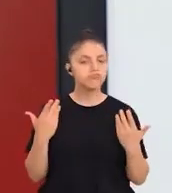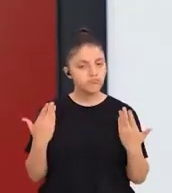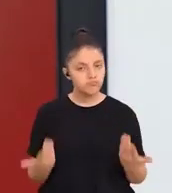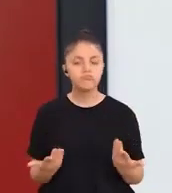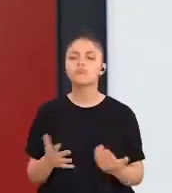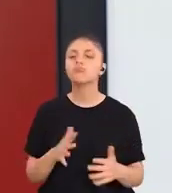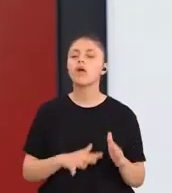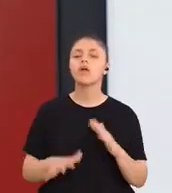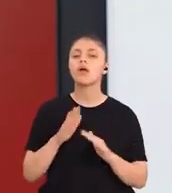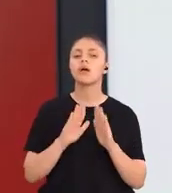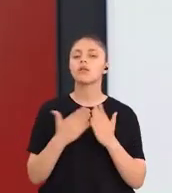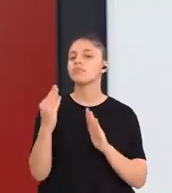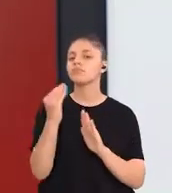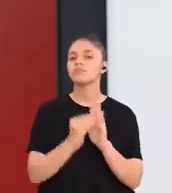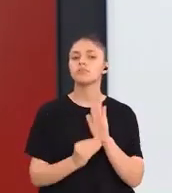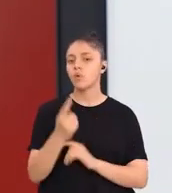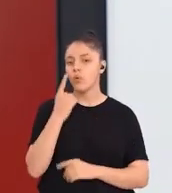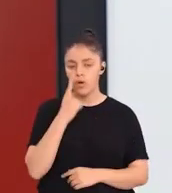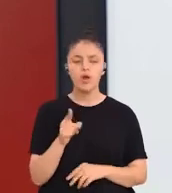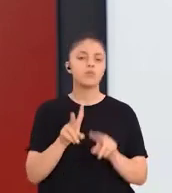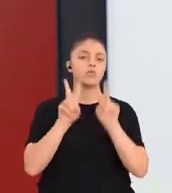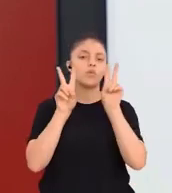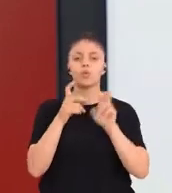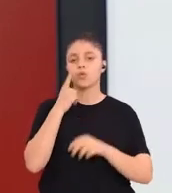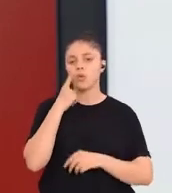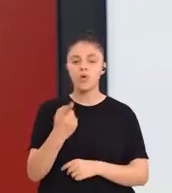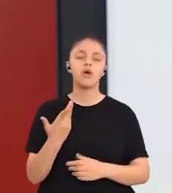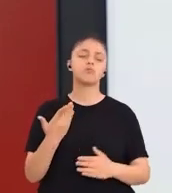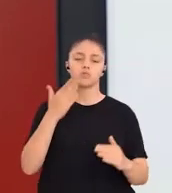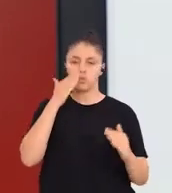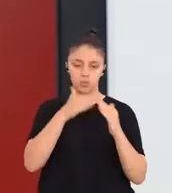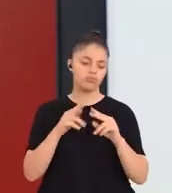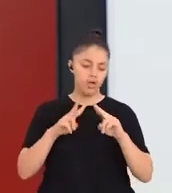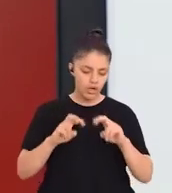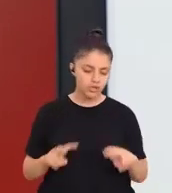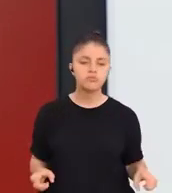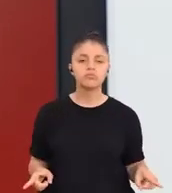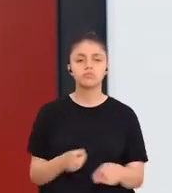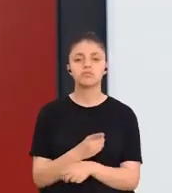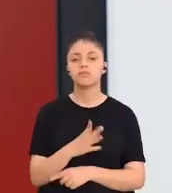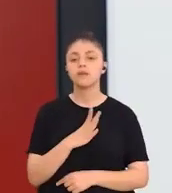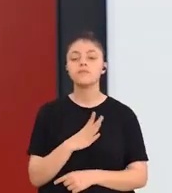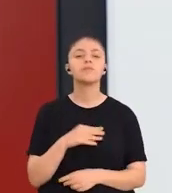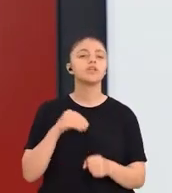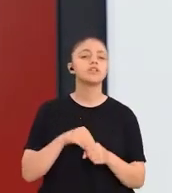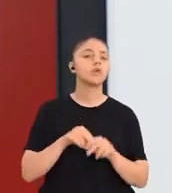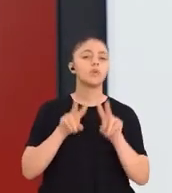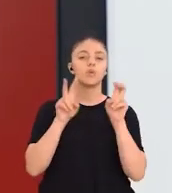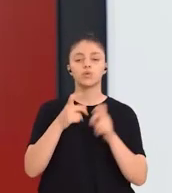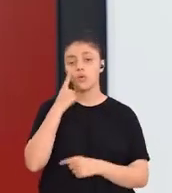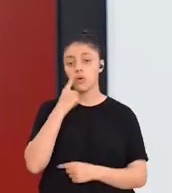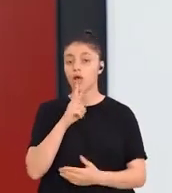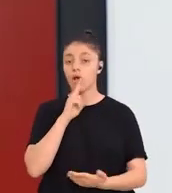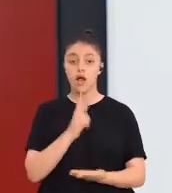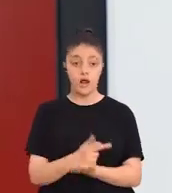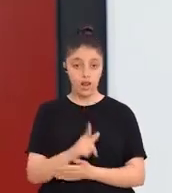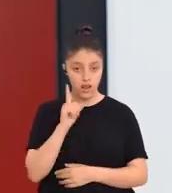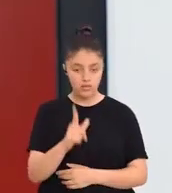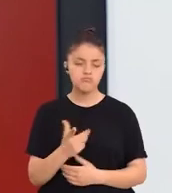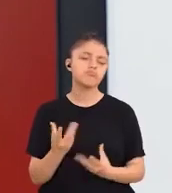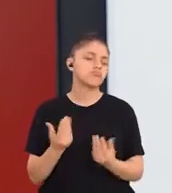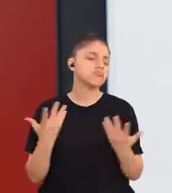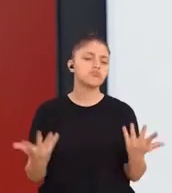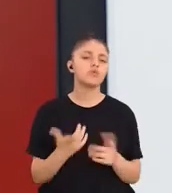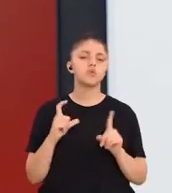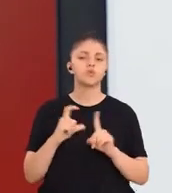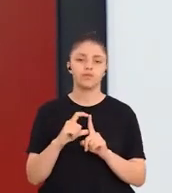Nitekim alan yazında buna ilişkinde çok çeşitli çalışmaların yapıldığını görüyoruz. İçerikle ilgili karar vermemiz gereken